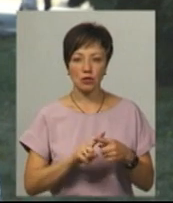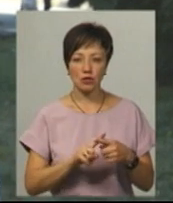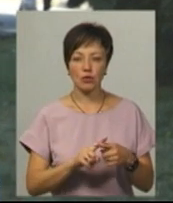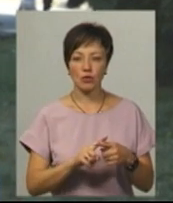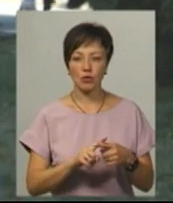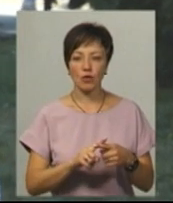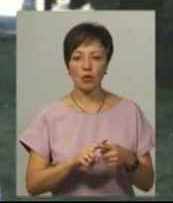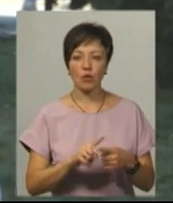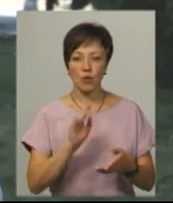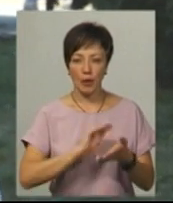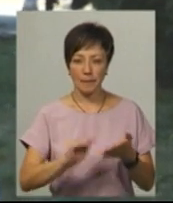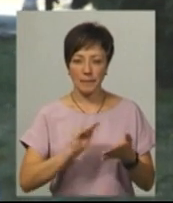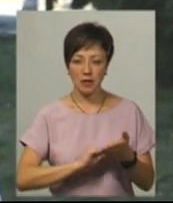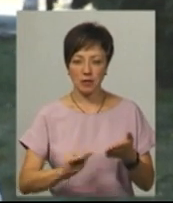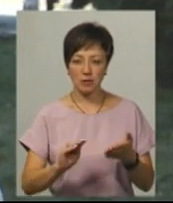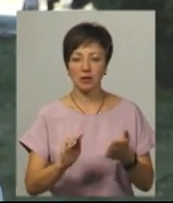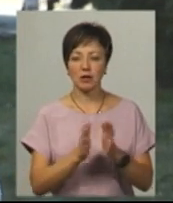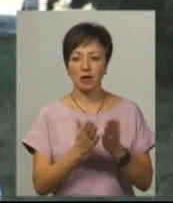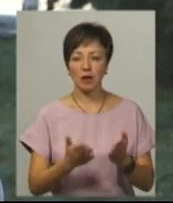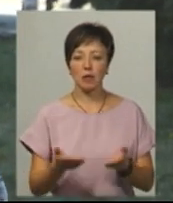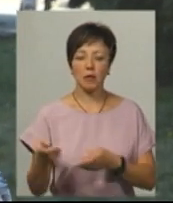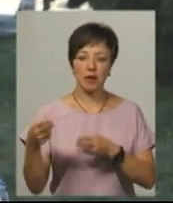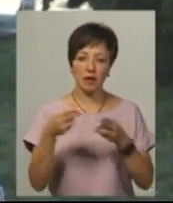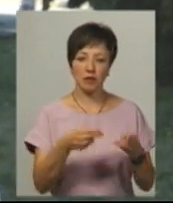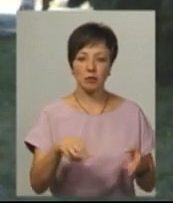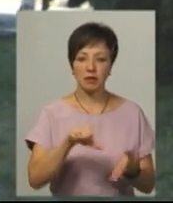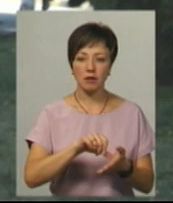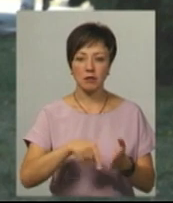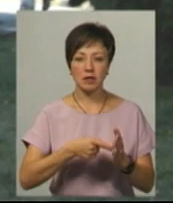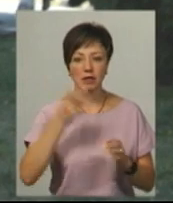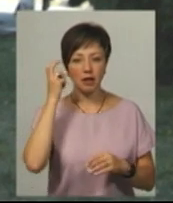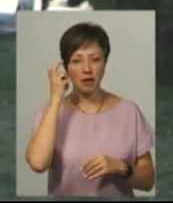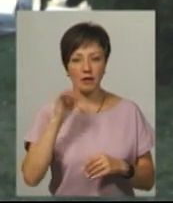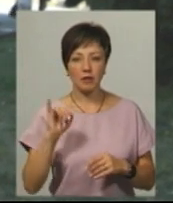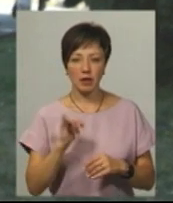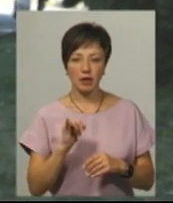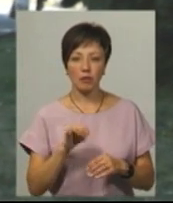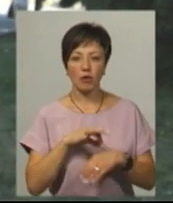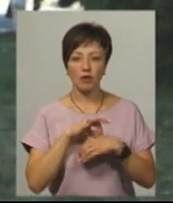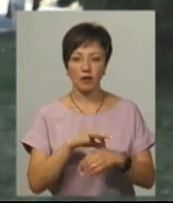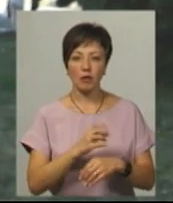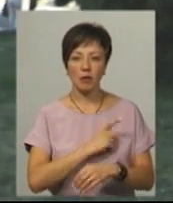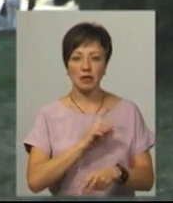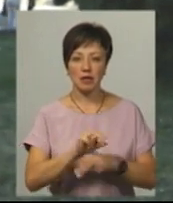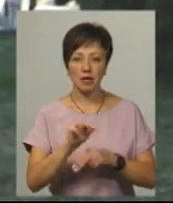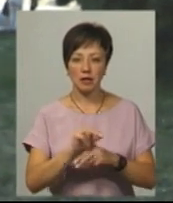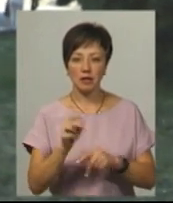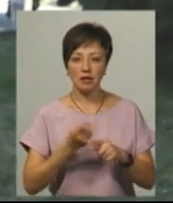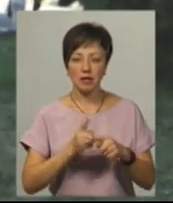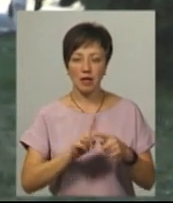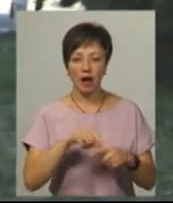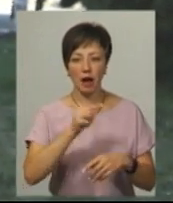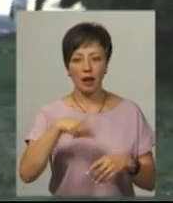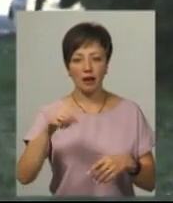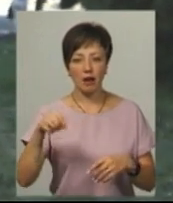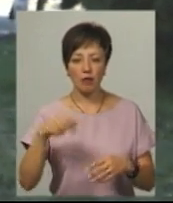приїдуть його представники з міста Києва. Ми проведемо майстер-клас цієї каліграфії,